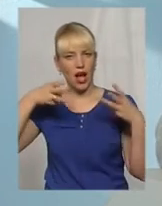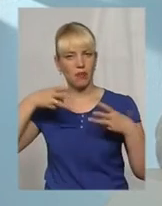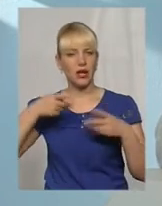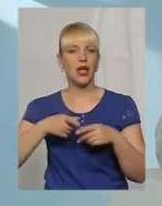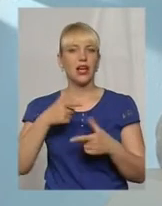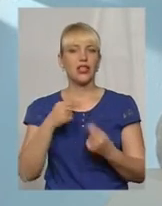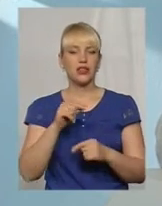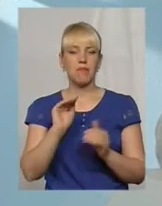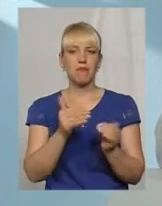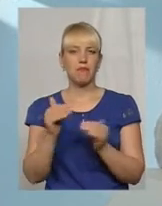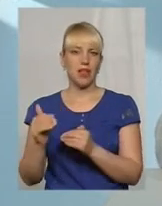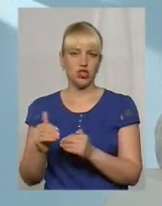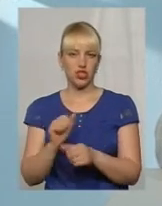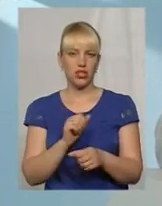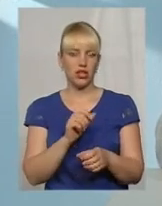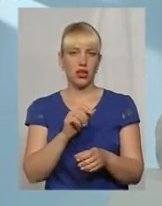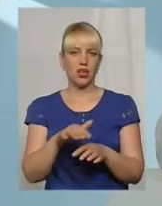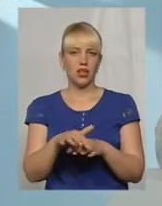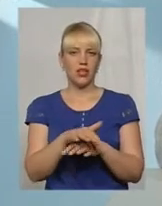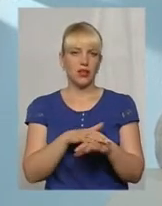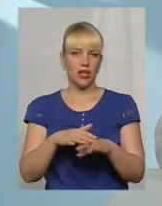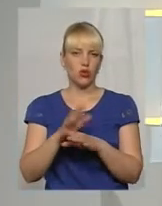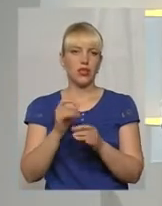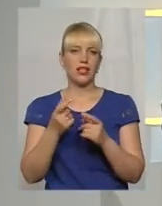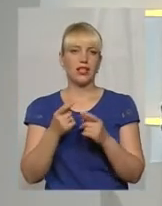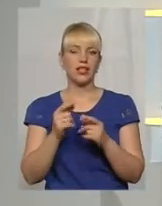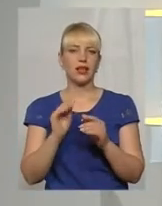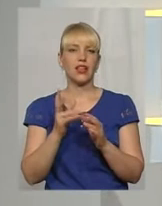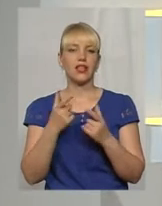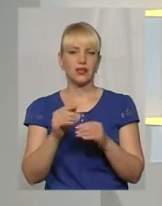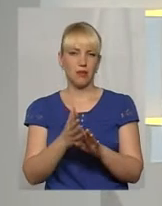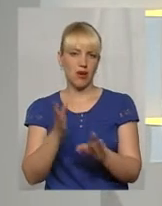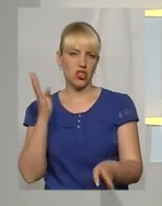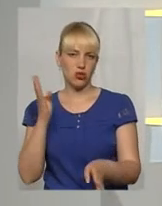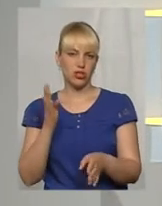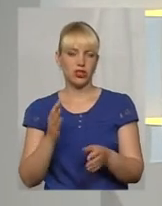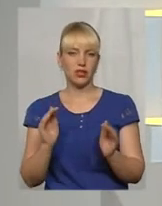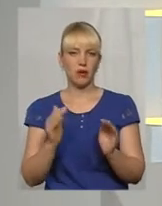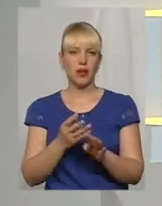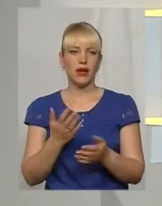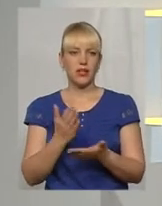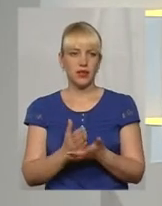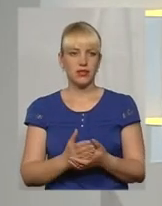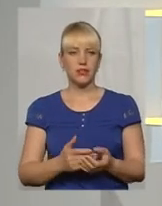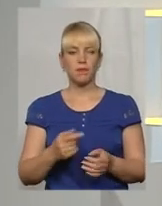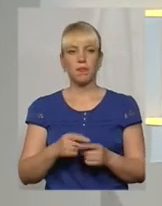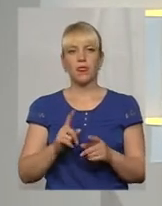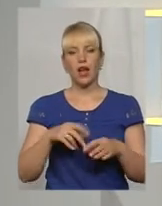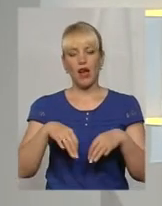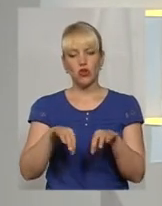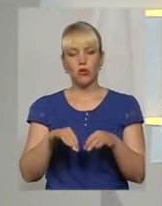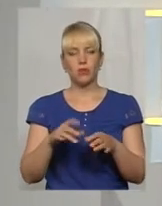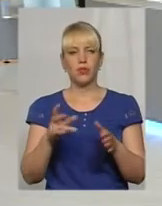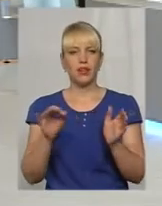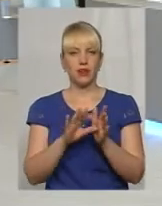менше, чи більше очереді. До речі, каже, що автомобільний транспорт просто б'є рекорди серед тих, які